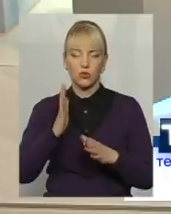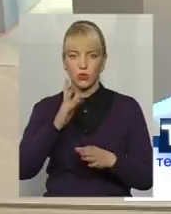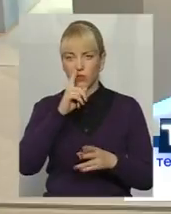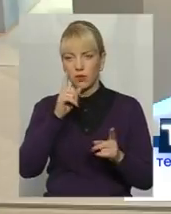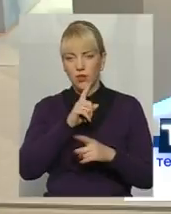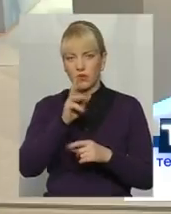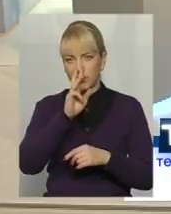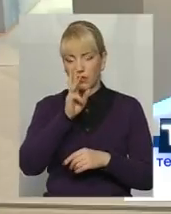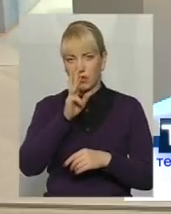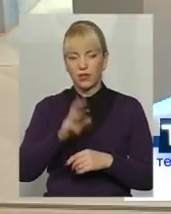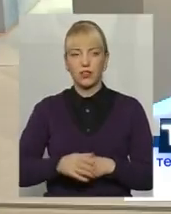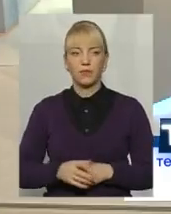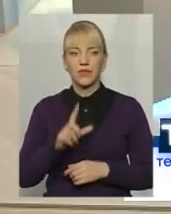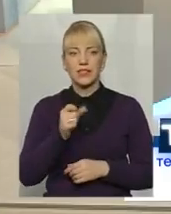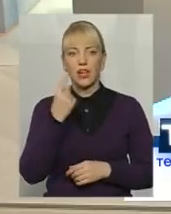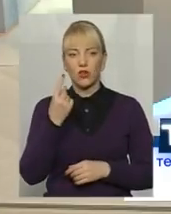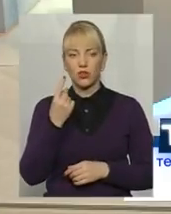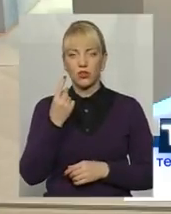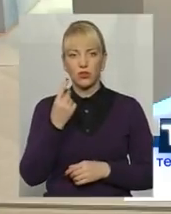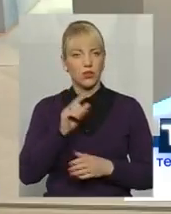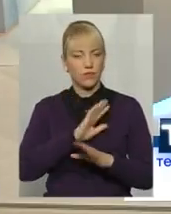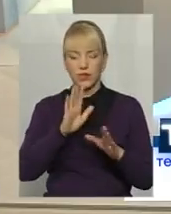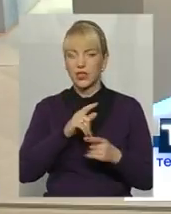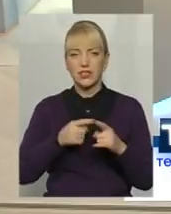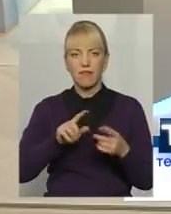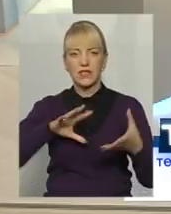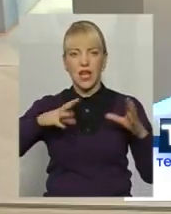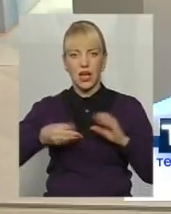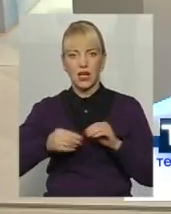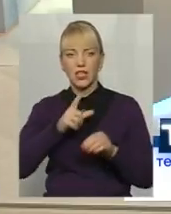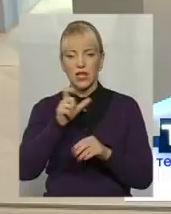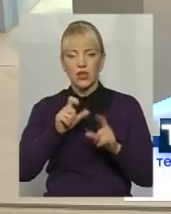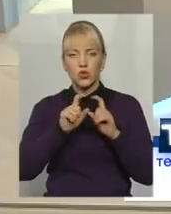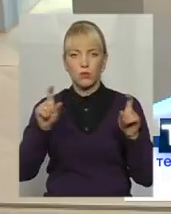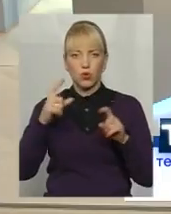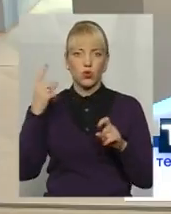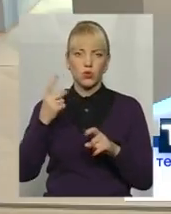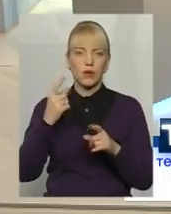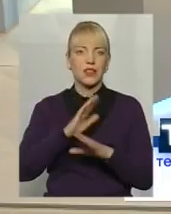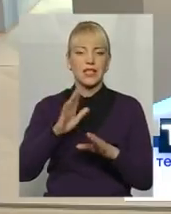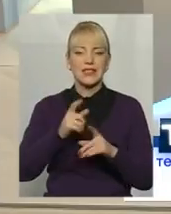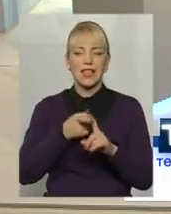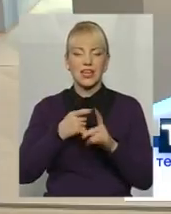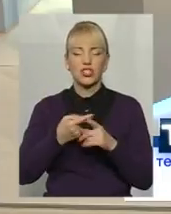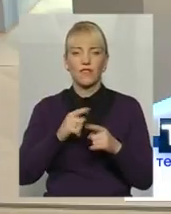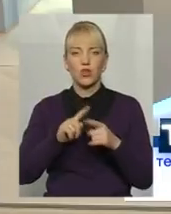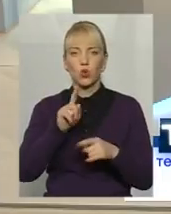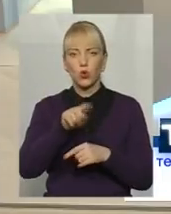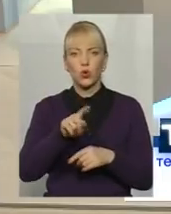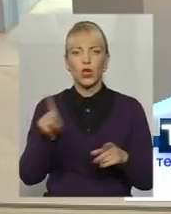заробітна плата. За одного? Ні, це взагалі на суб'єкт господарювання. Незалежно від того, чи керівник